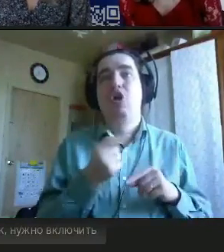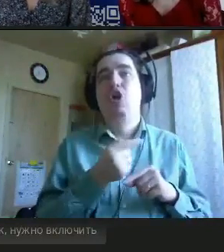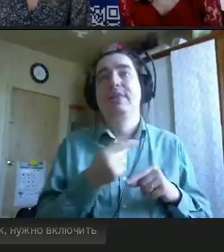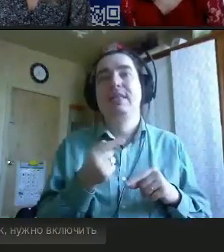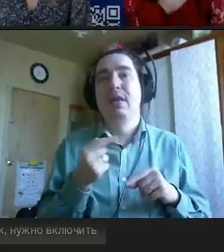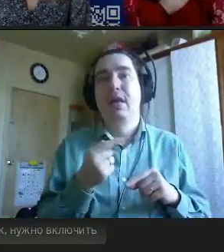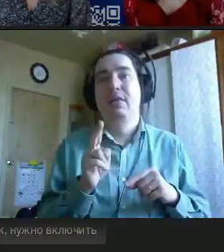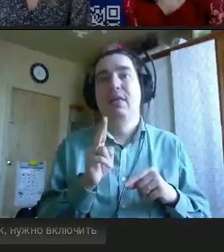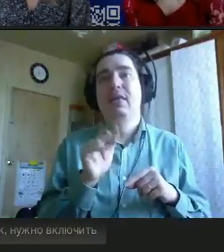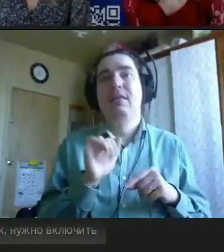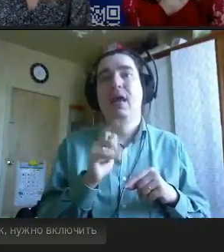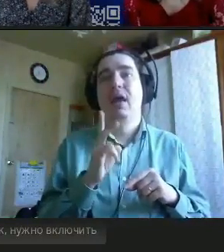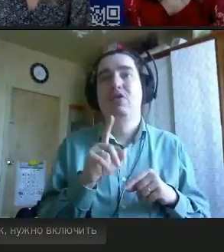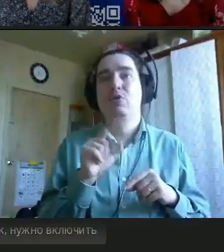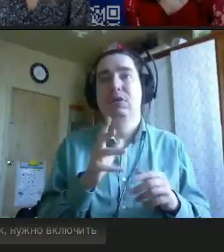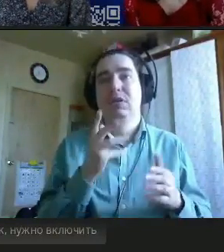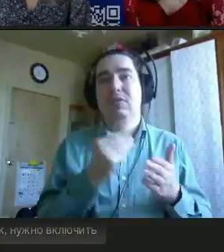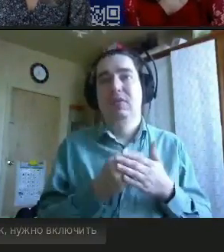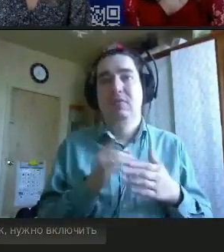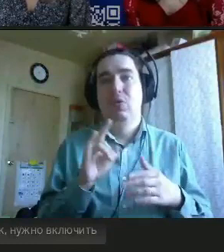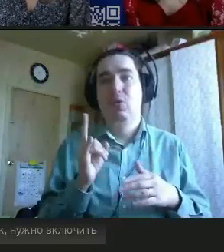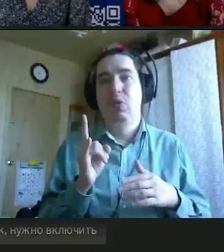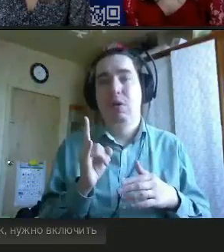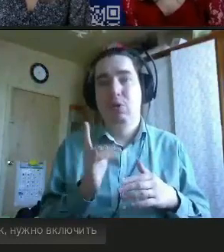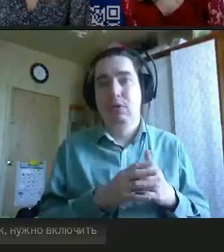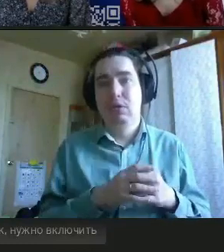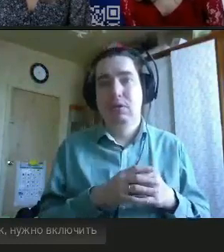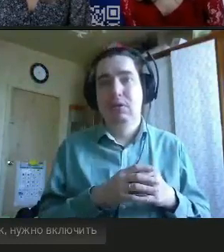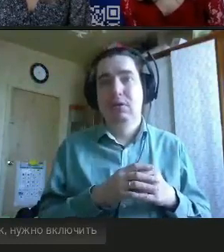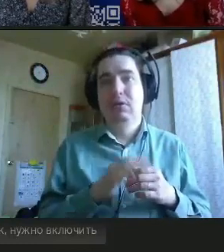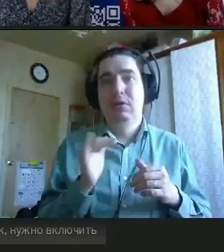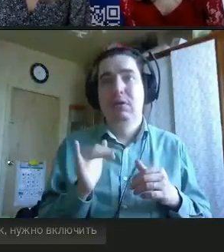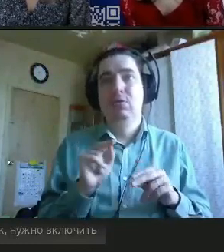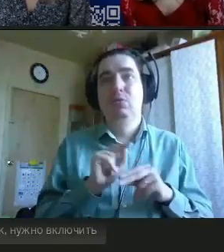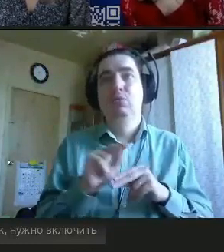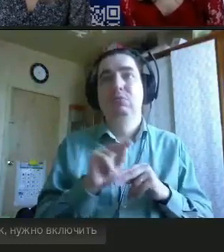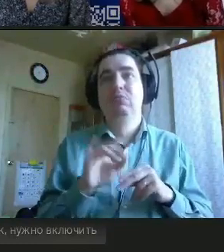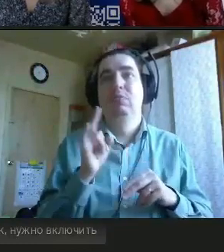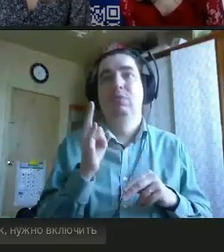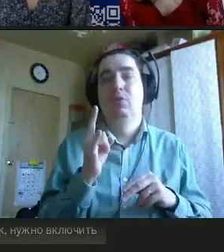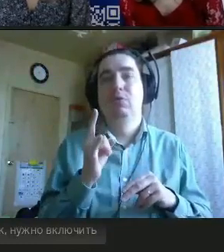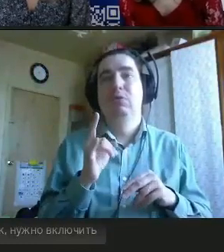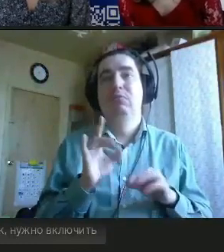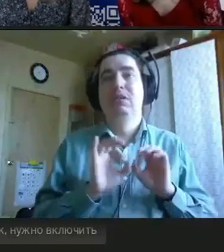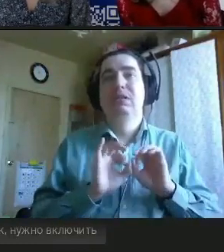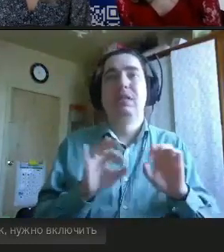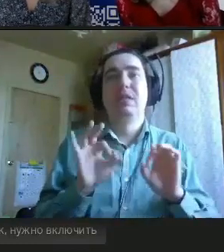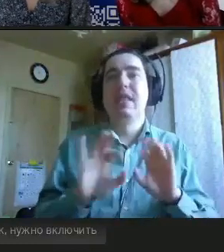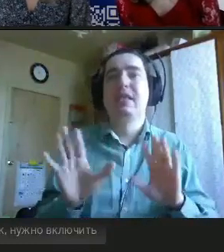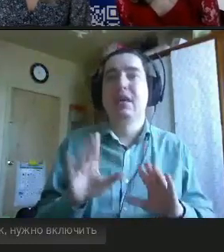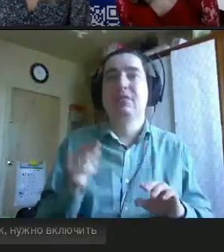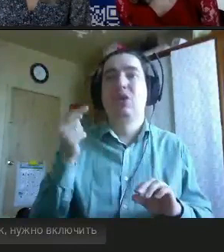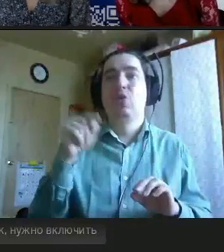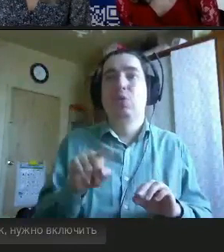диагноз своего ребенка и не учат ребенка рассказывать о том, что же с ним не так. Во время